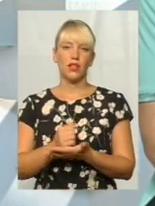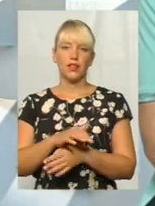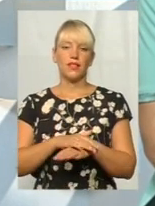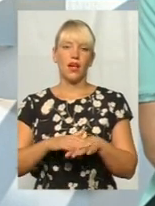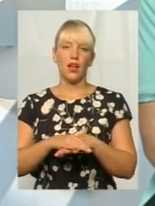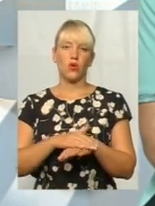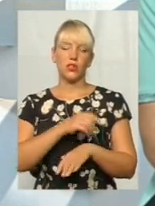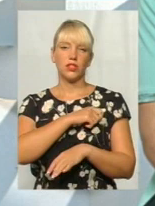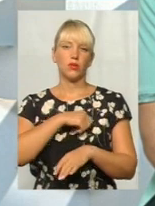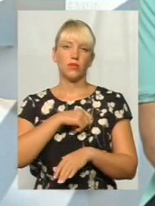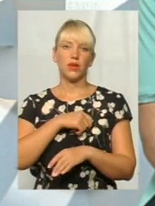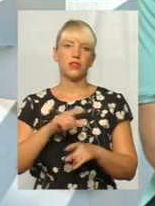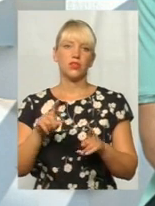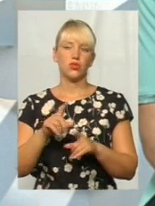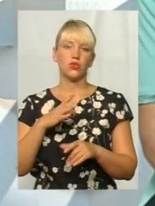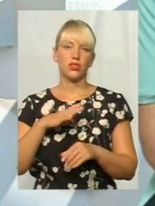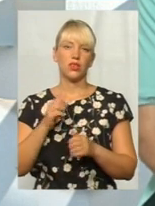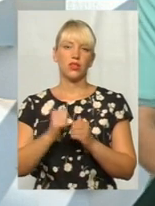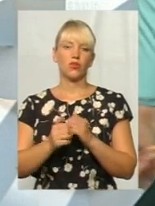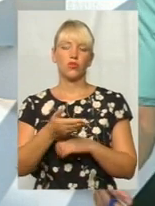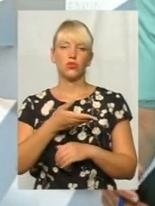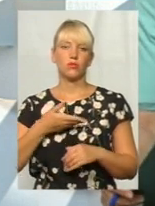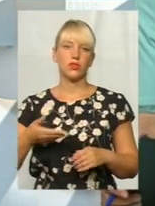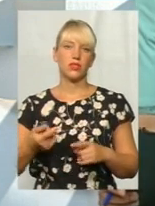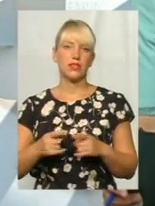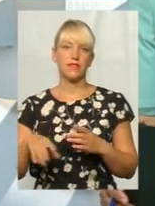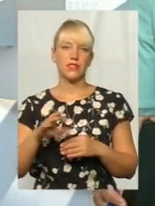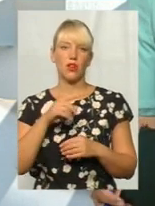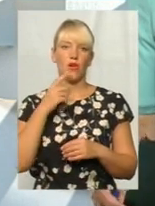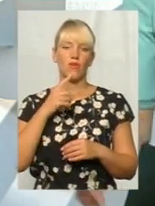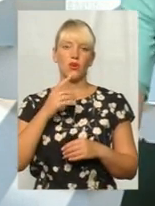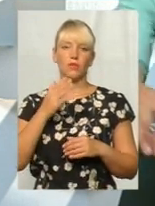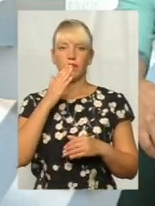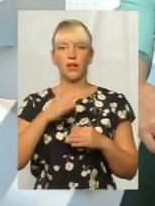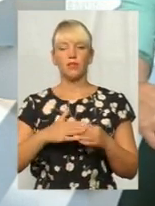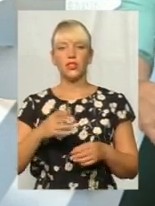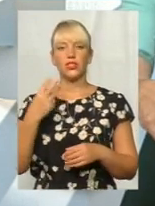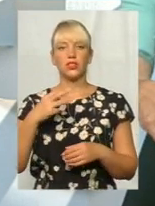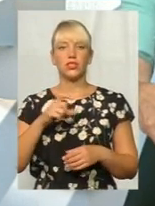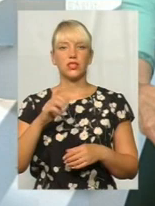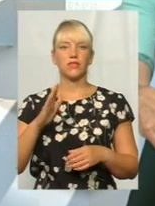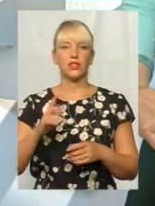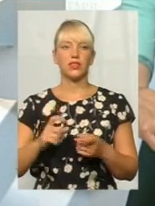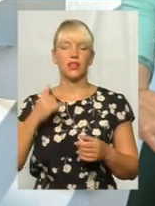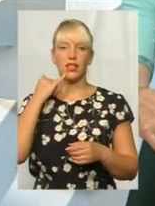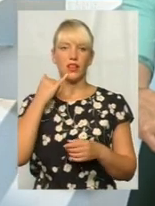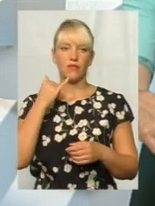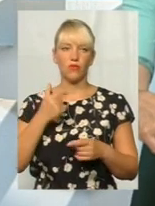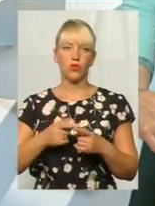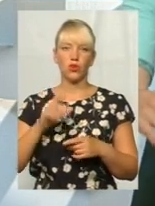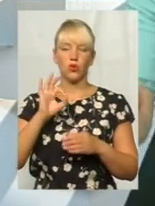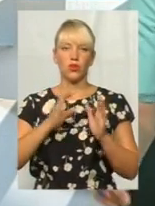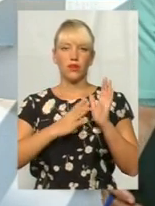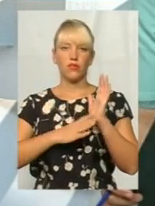обранці і чого чекати кожному із нас? Про це говоримо сьогодні найближчих півгодини. Телефон для зв'язку у нас сьогодні